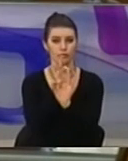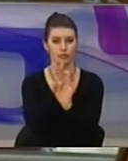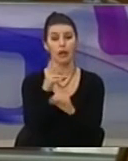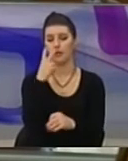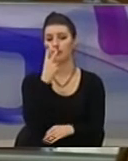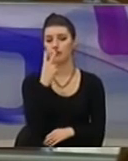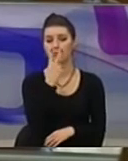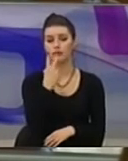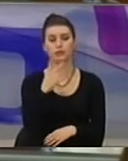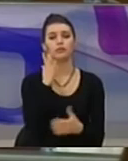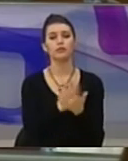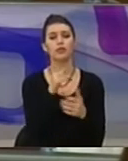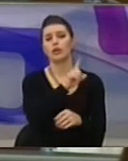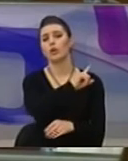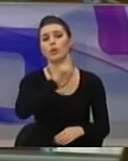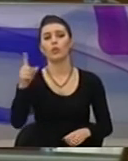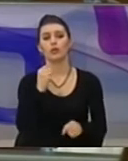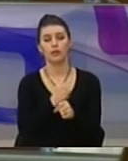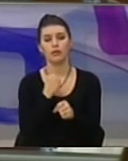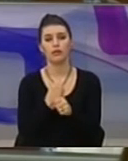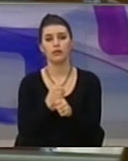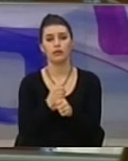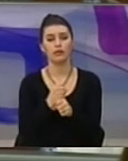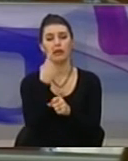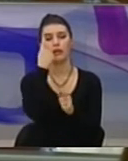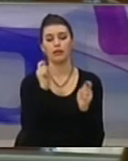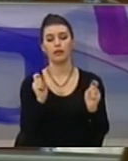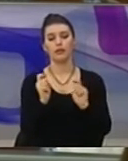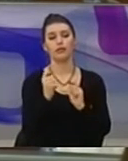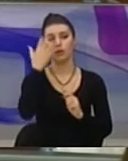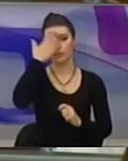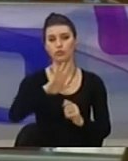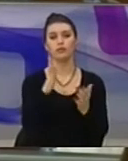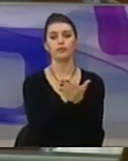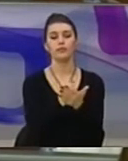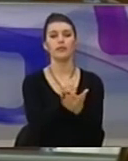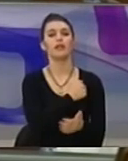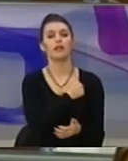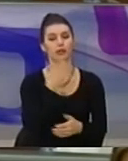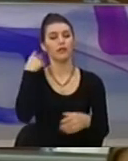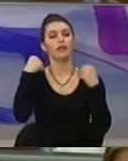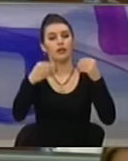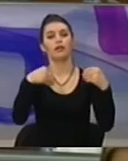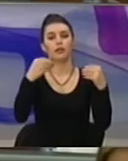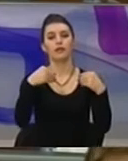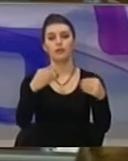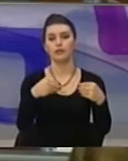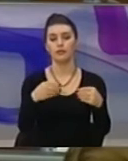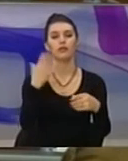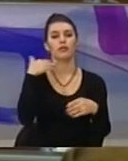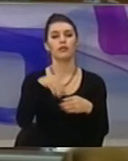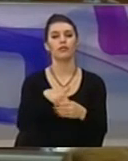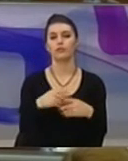i parve primet e tyre që asë njëherë nuk shkojnë në drejtem së pakot të disa realizimeve të premtimeve të cilat janë bërë gjatë fushatës.